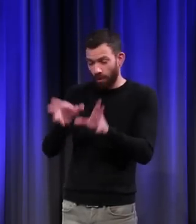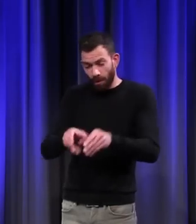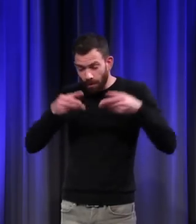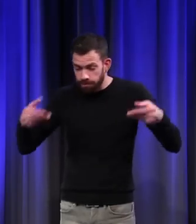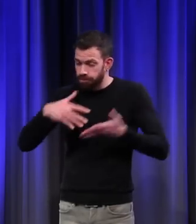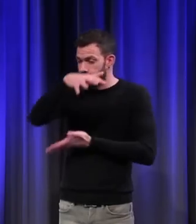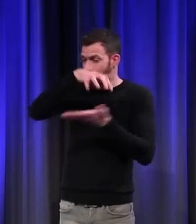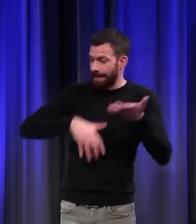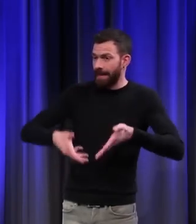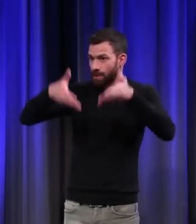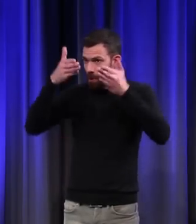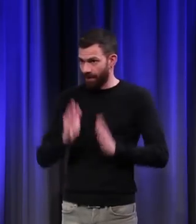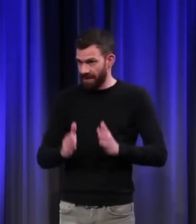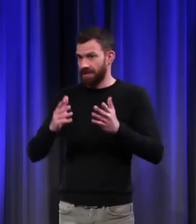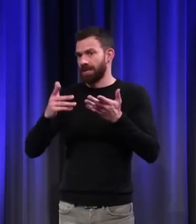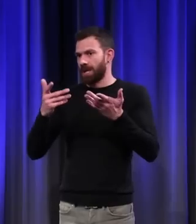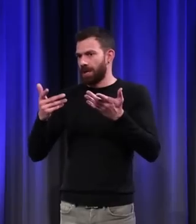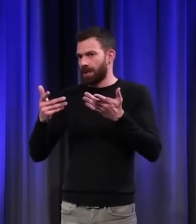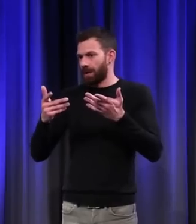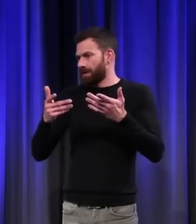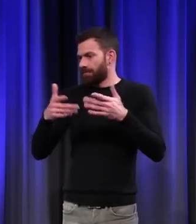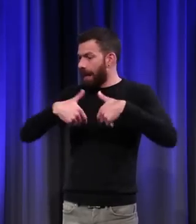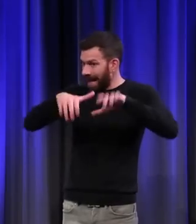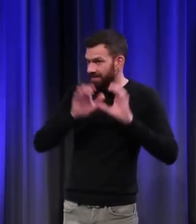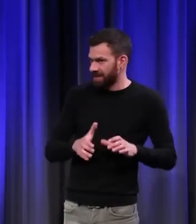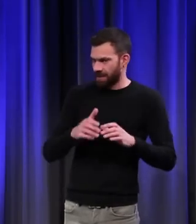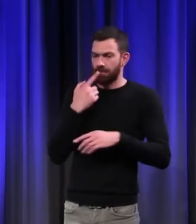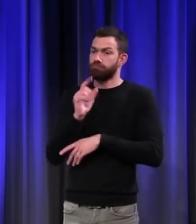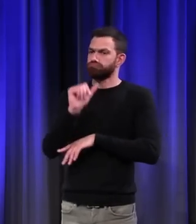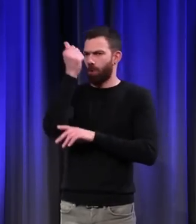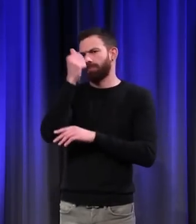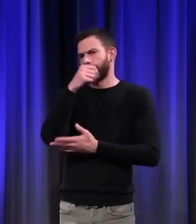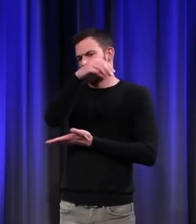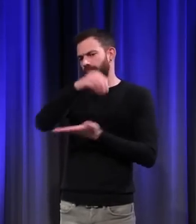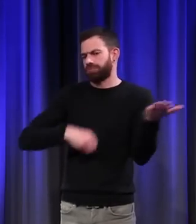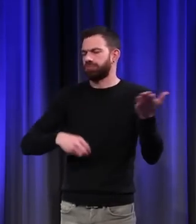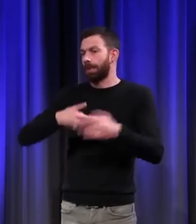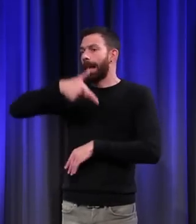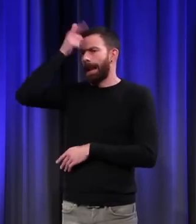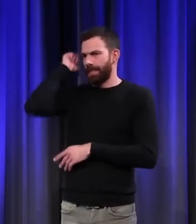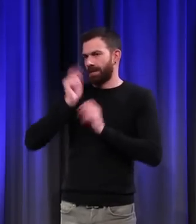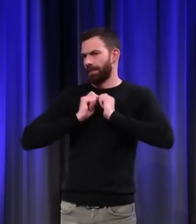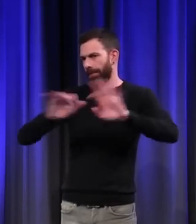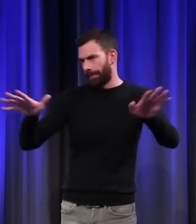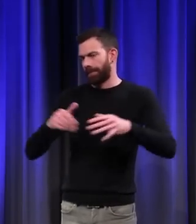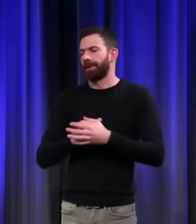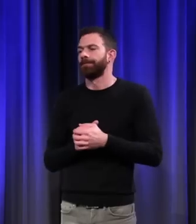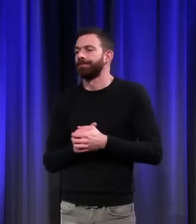fédéral est d'abord promulguée en latin, en Suisse. Ça évite d'ailleurs